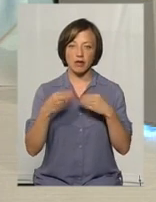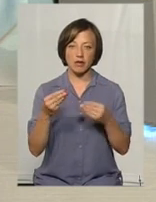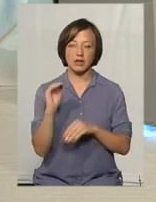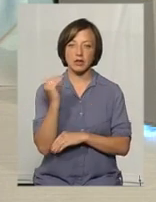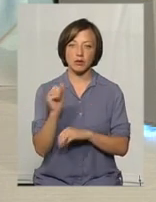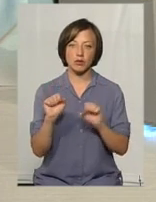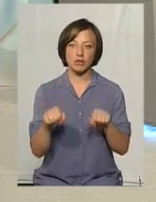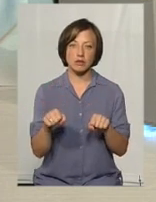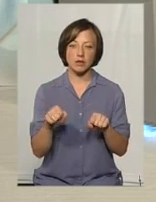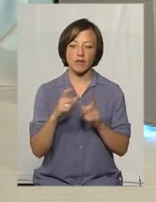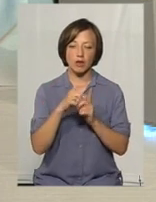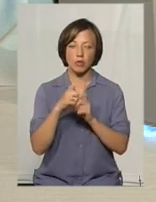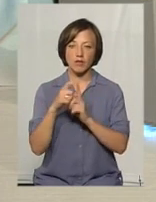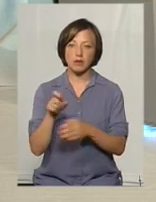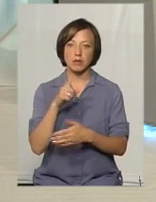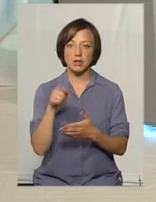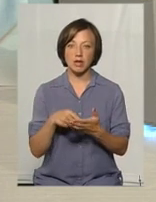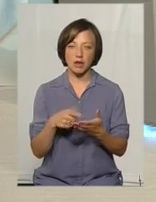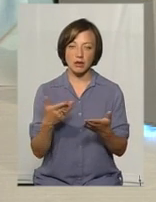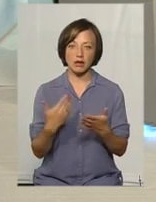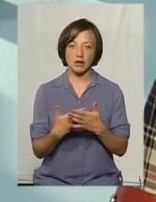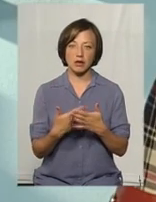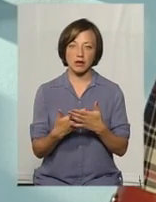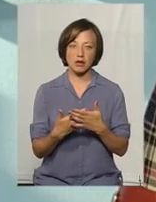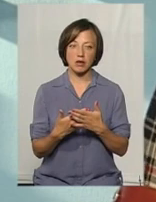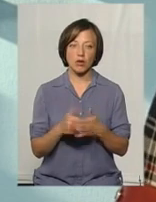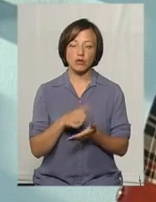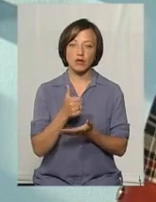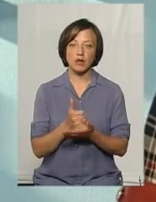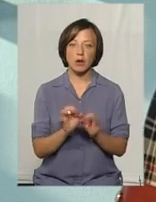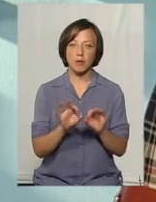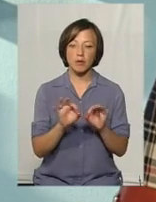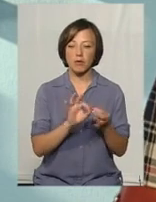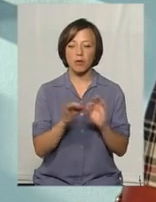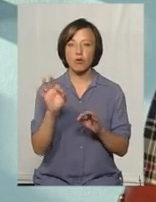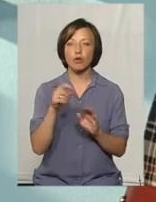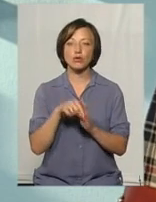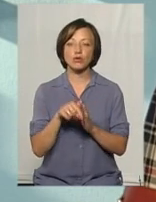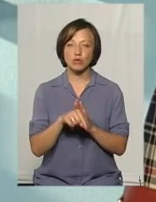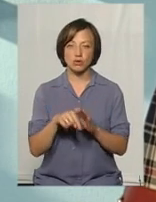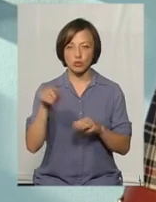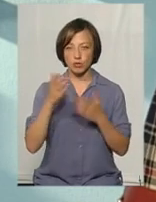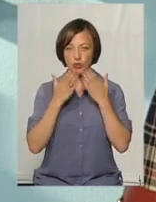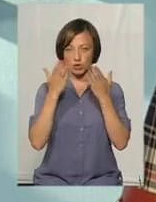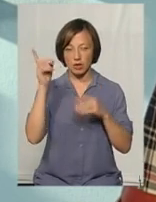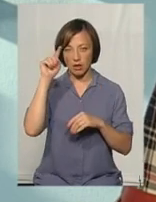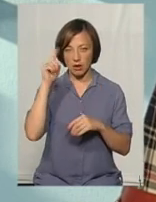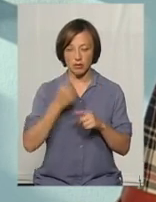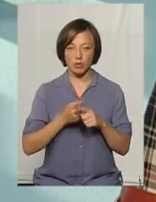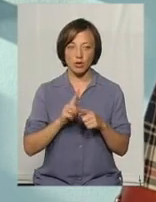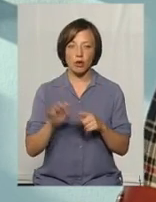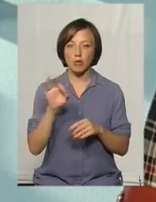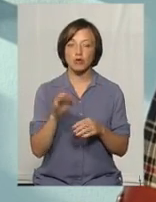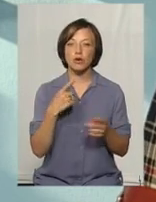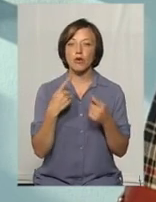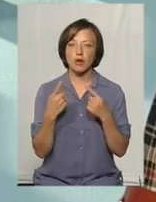дитині можливість відповісти на запитання. Давати їй запитання. І основне – це переказати, про що дитина прочитала цю казочку, про